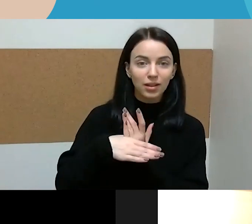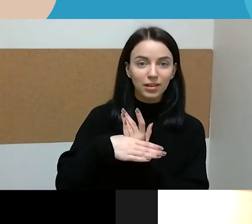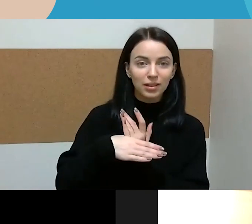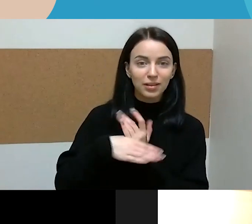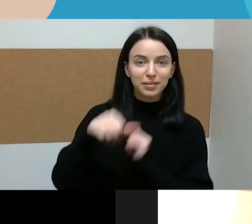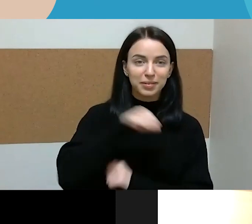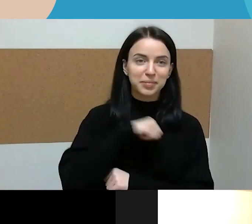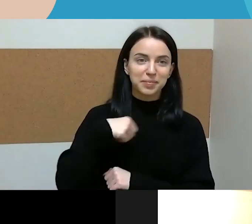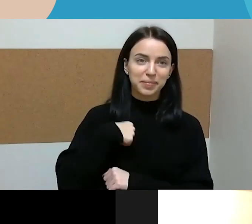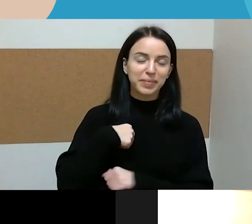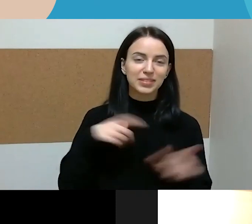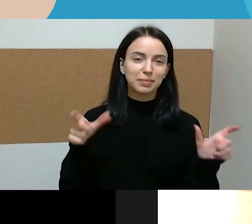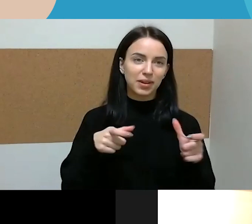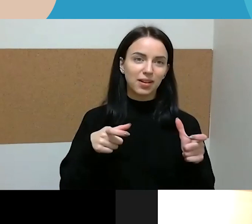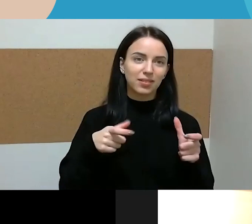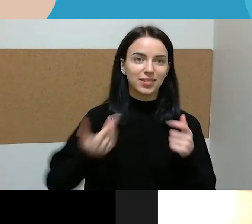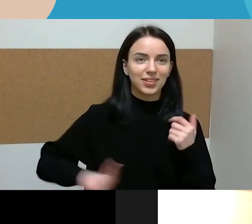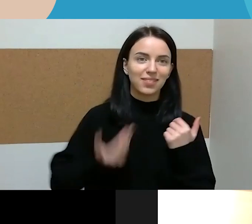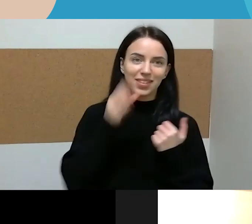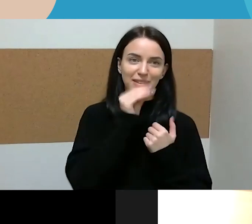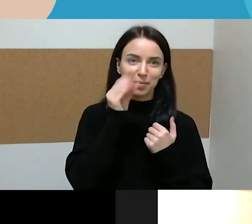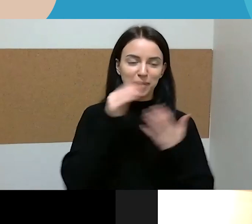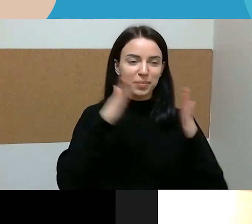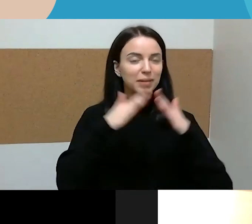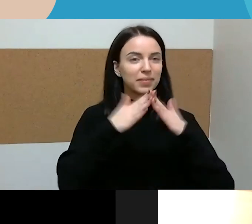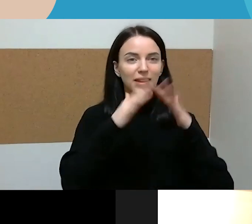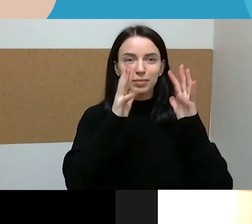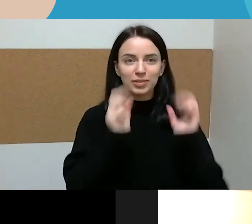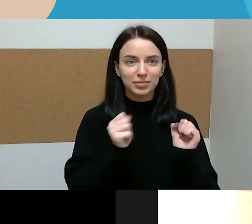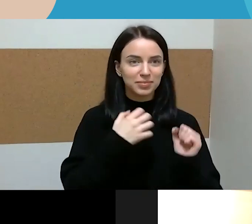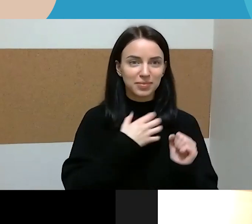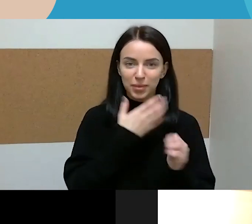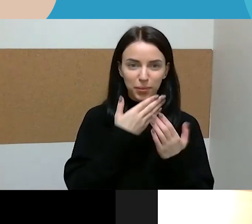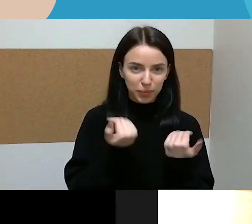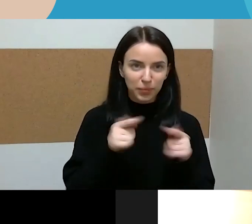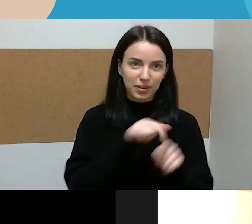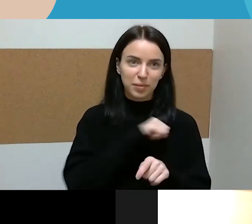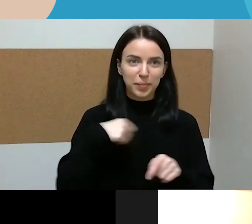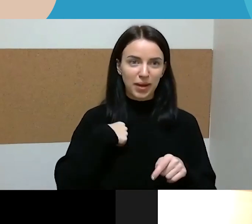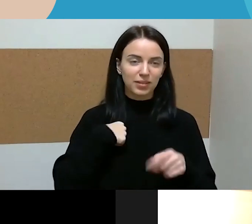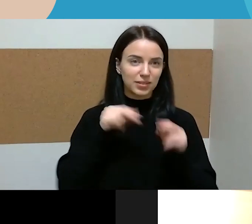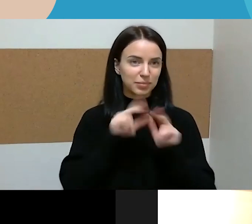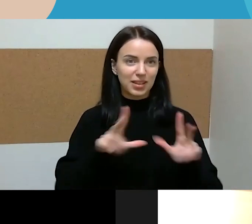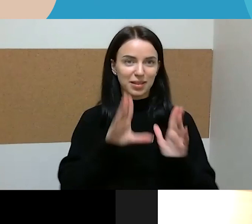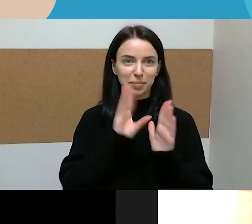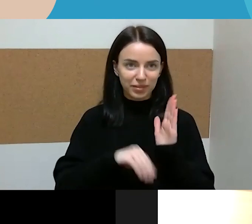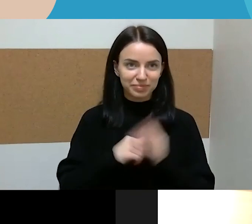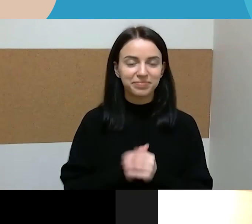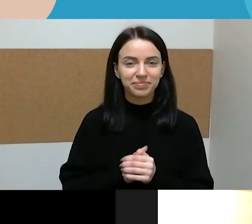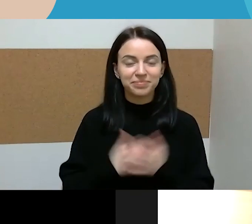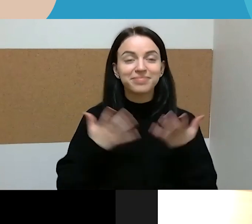išgyventi šitą karantyną, nesugrėjot namu visų ir nesusižaluojant labai smarkiai. Tai taip, vat.